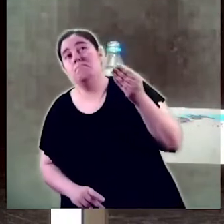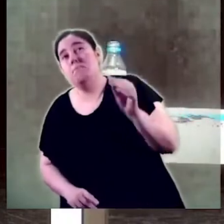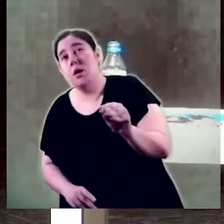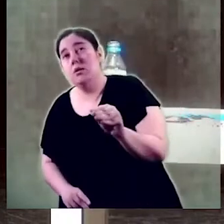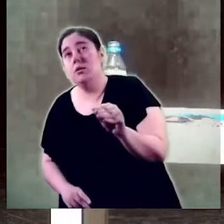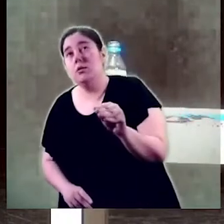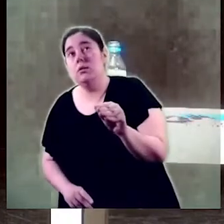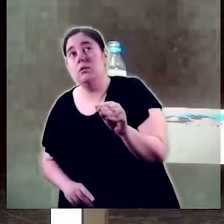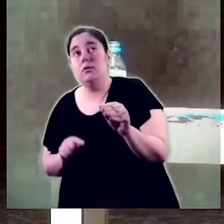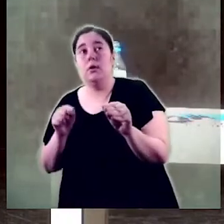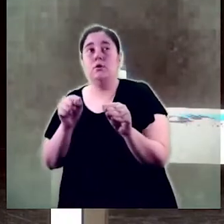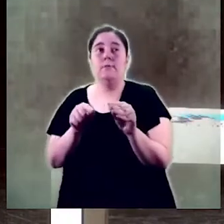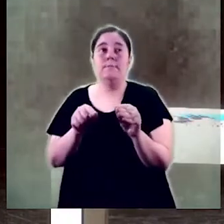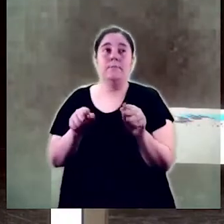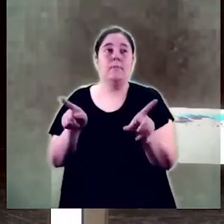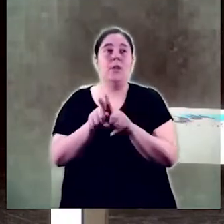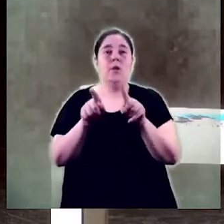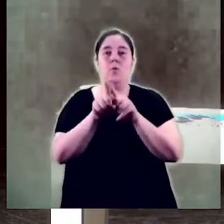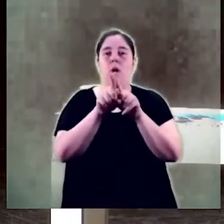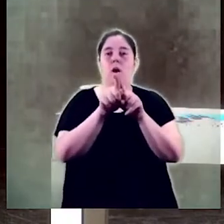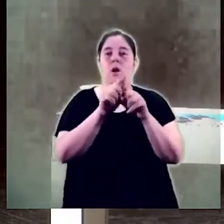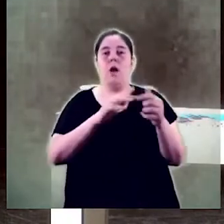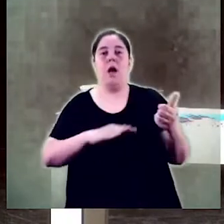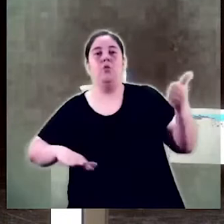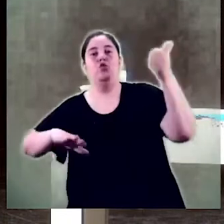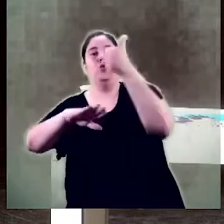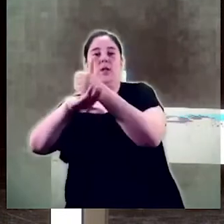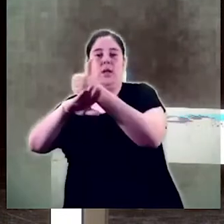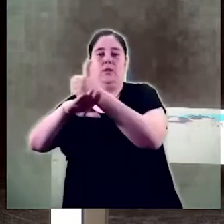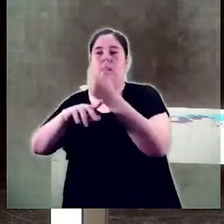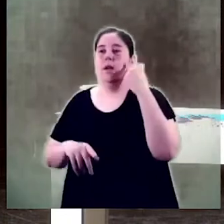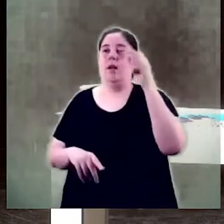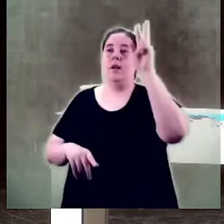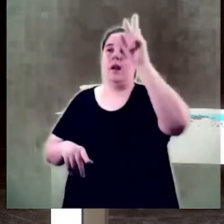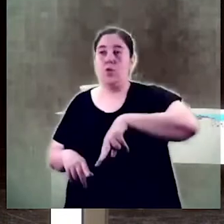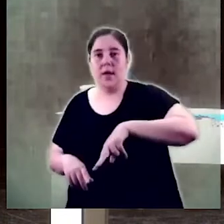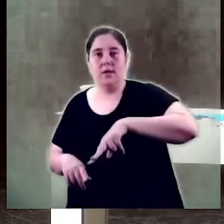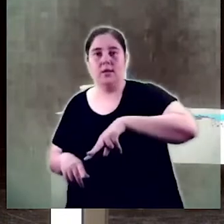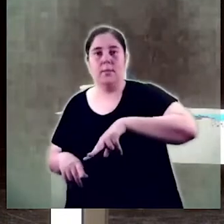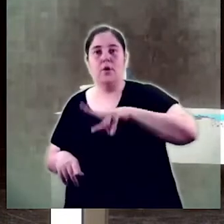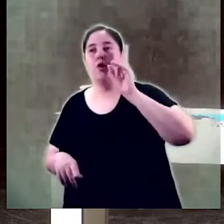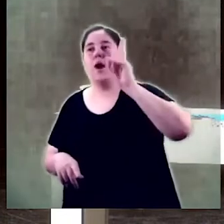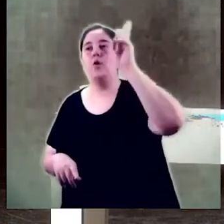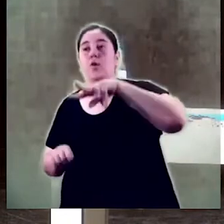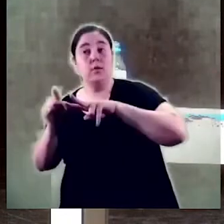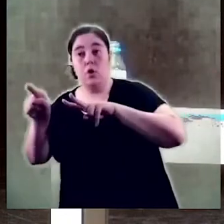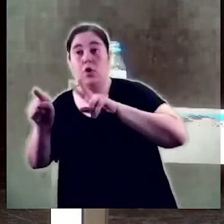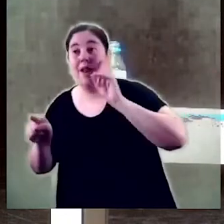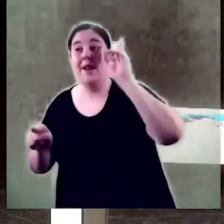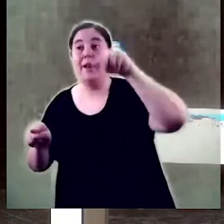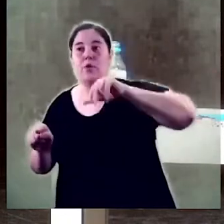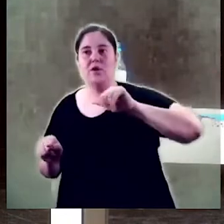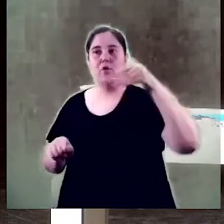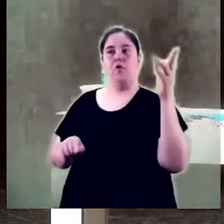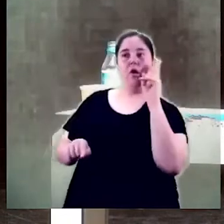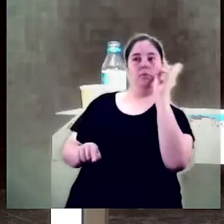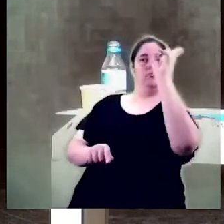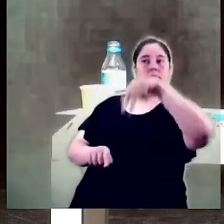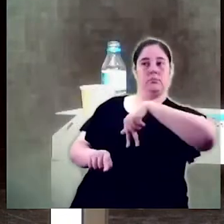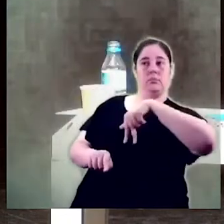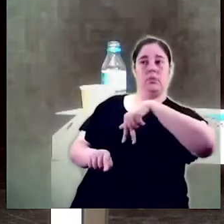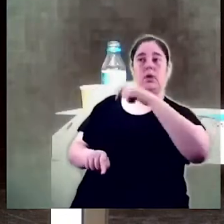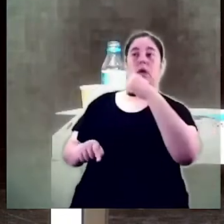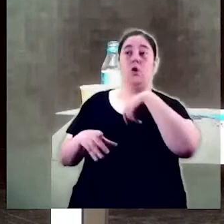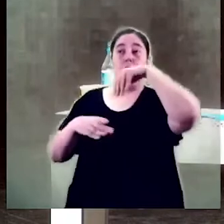que és una cosa que, com l'autoritat, es reconeix i s'atorga des de fora i cal saber collir